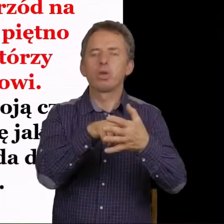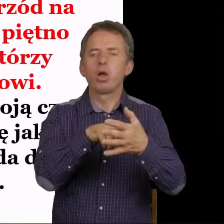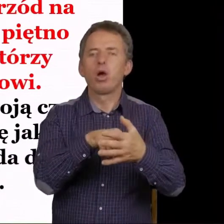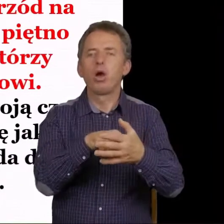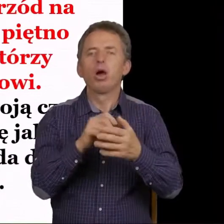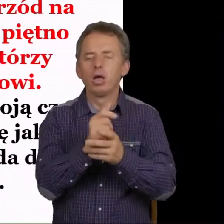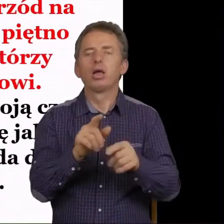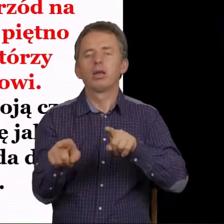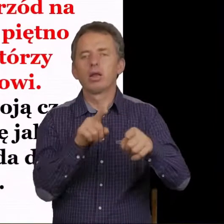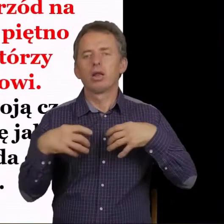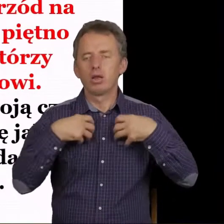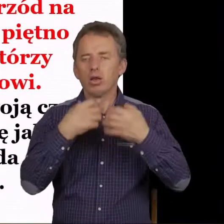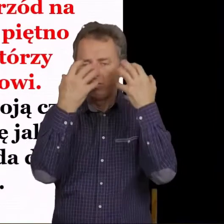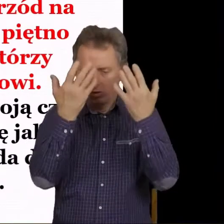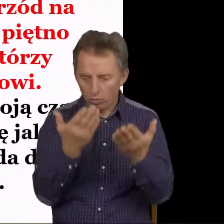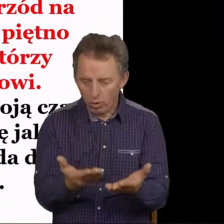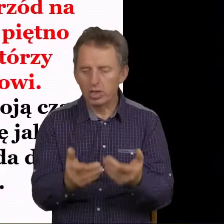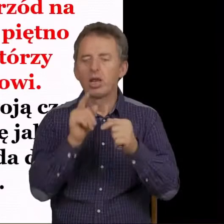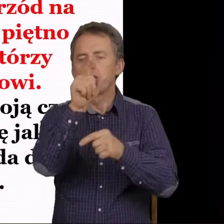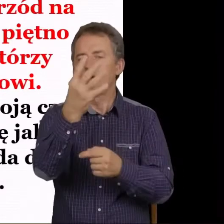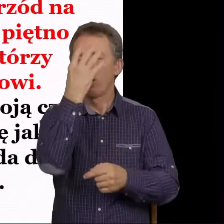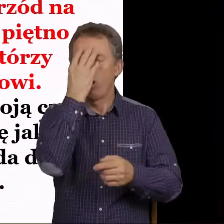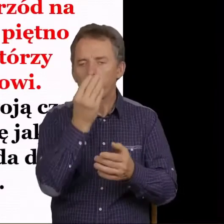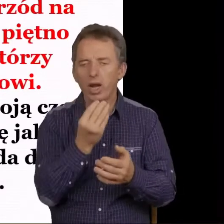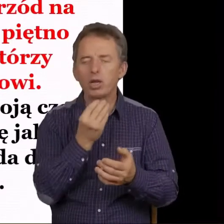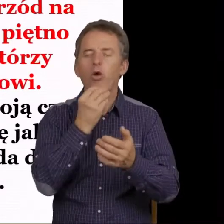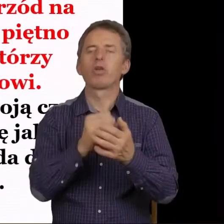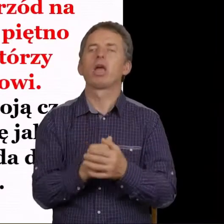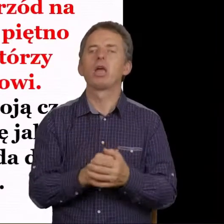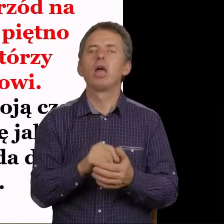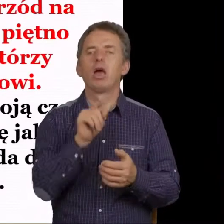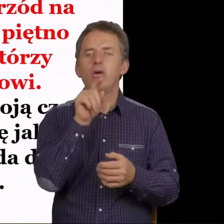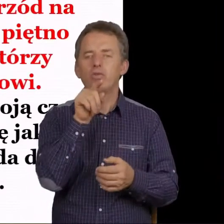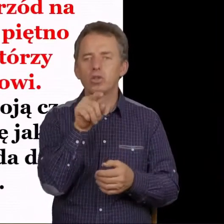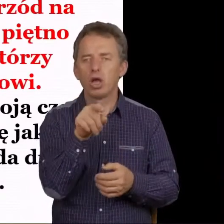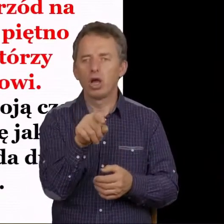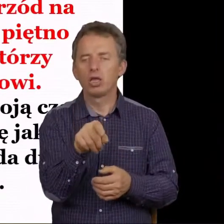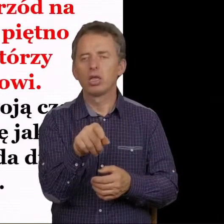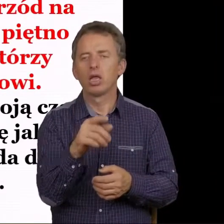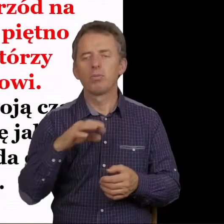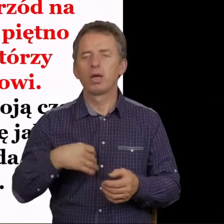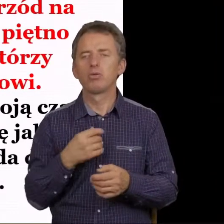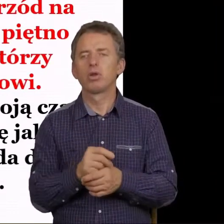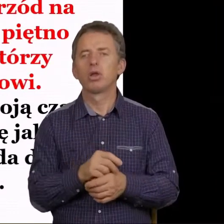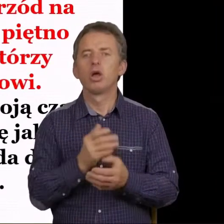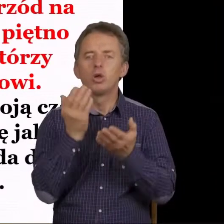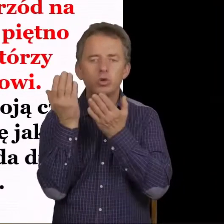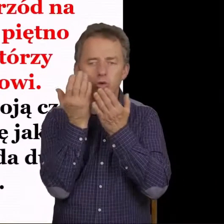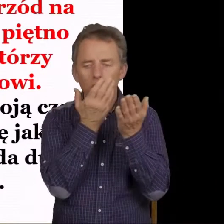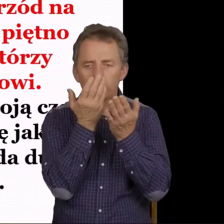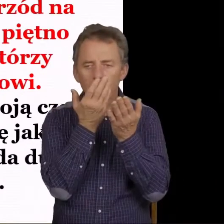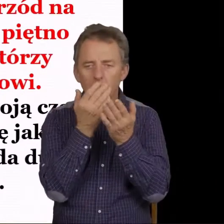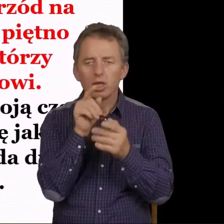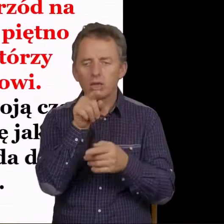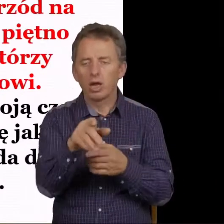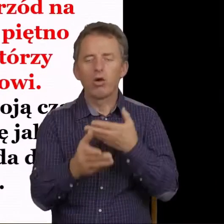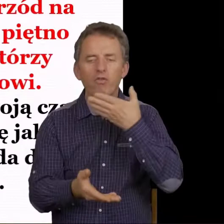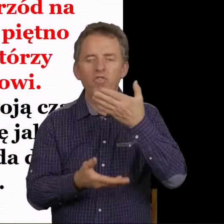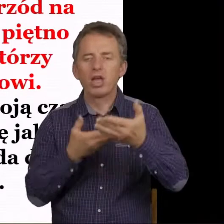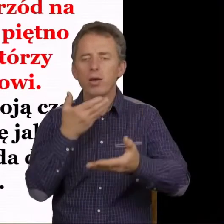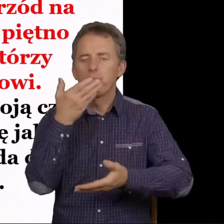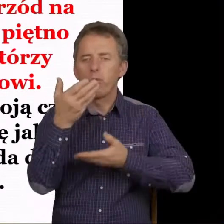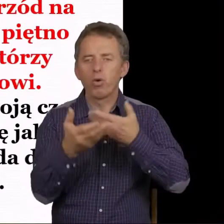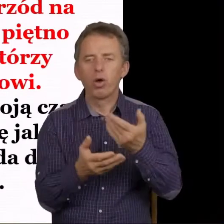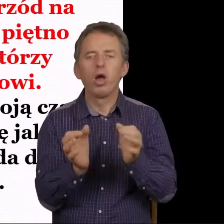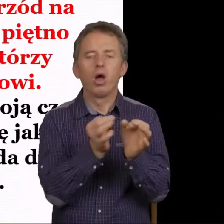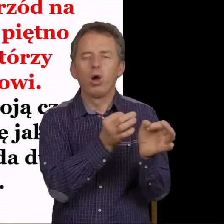tych, którzy kłaniali się jego obrazowi. I tutaj, proszę Państwa, kiedy czyta się, no choćby taką wypowiedź, to